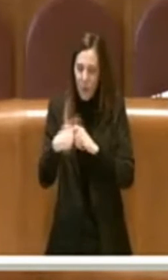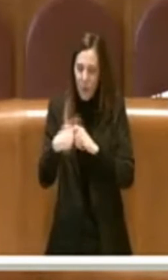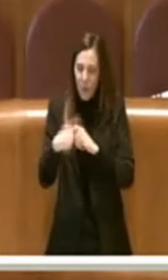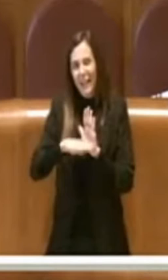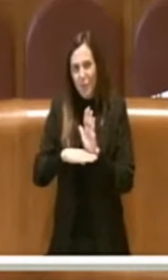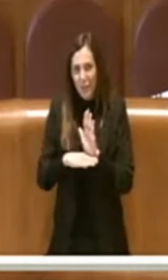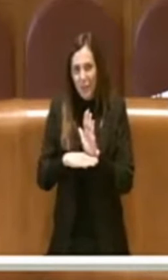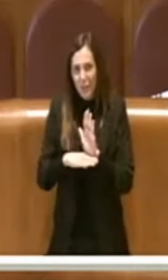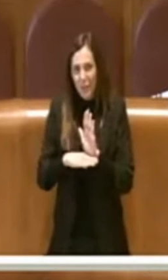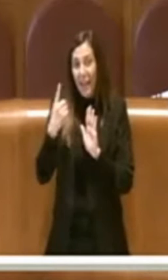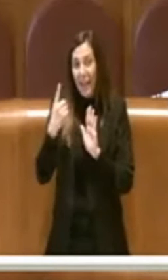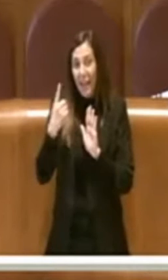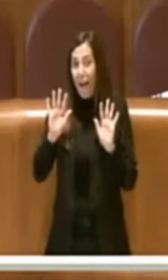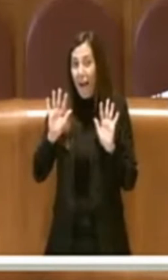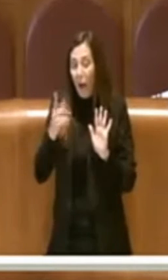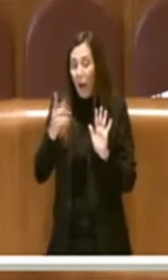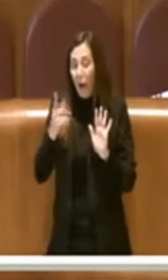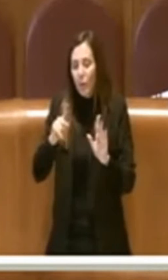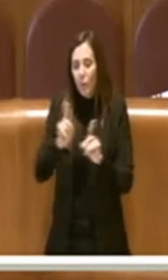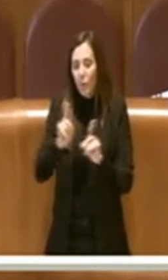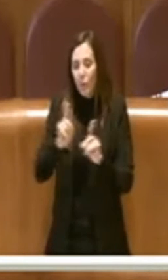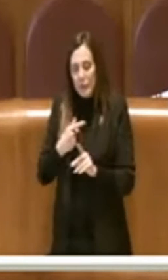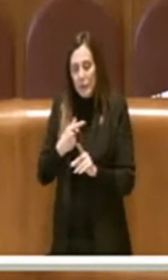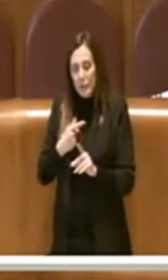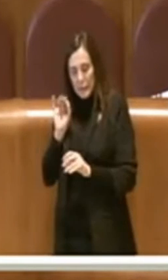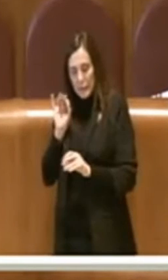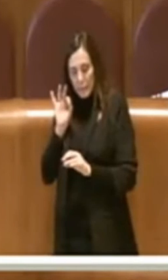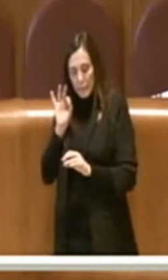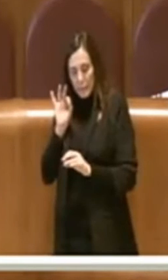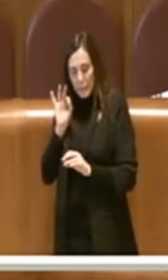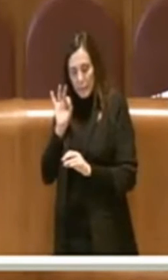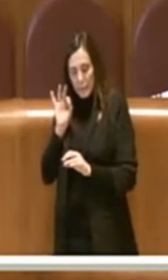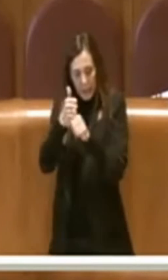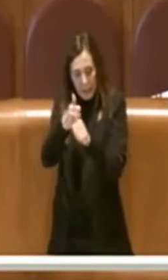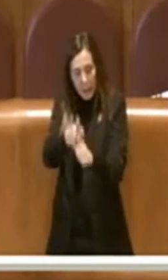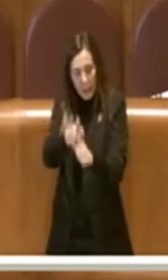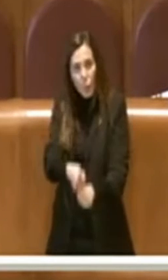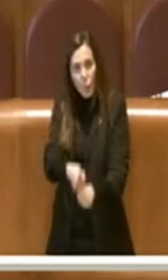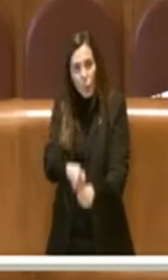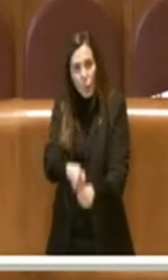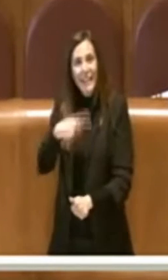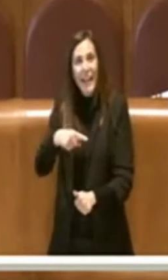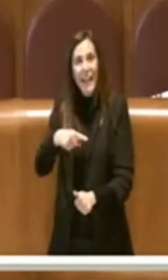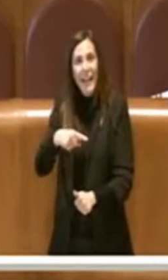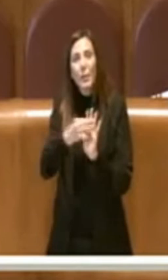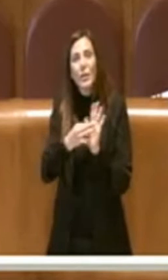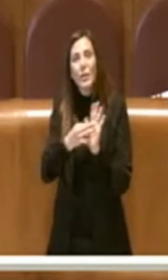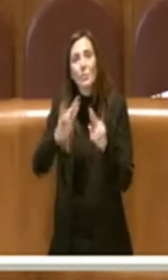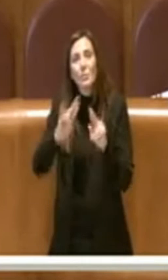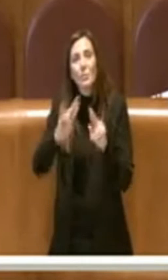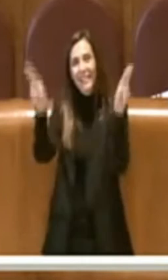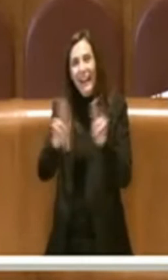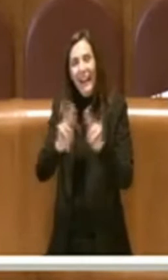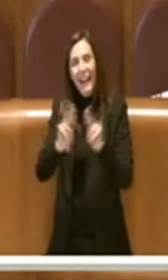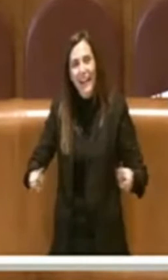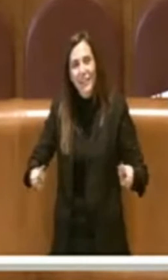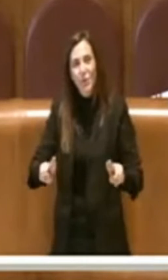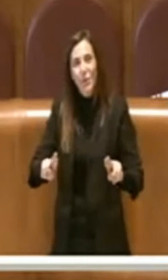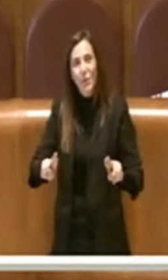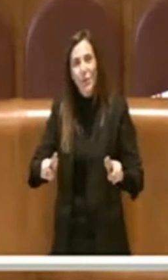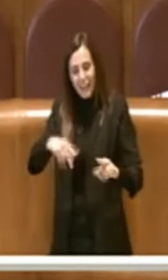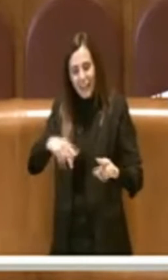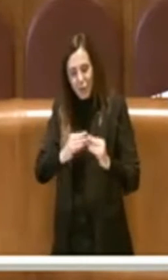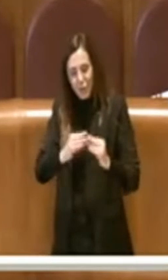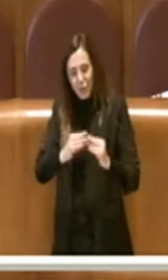anche quella di ispirarsi a una serie di principi internazionali legati appunto agli strumenti di partecipazione.